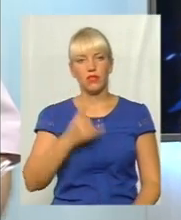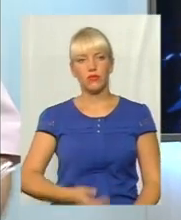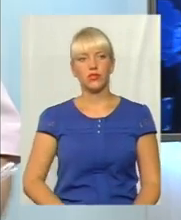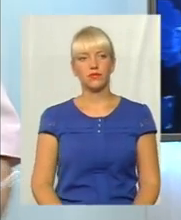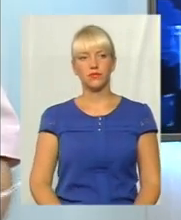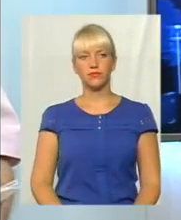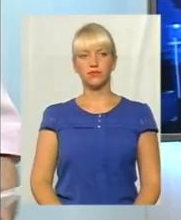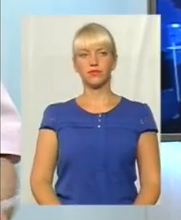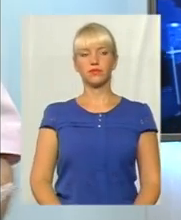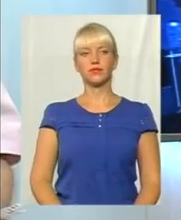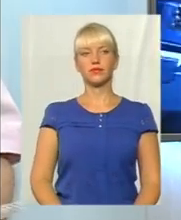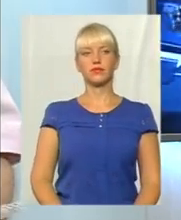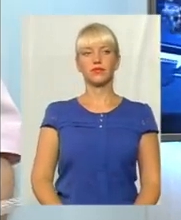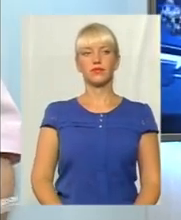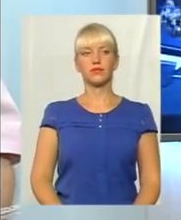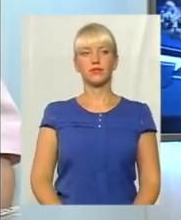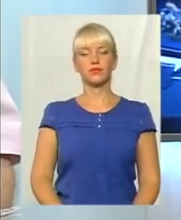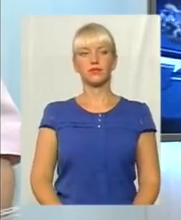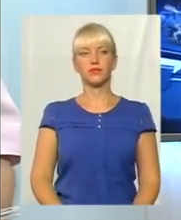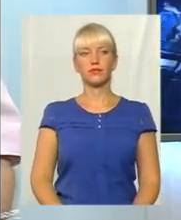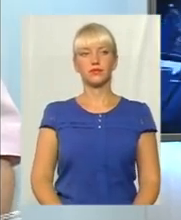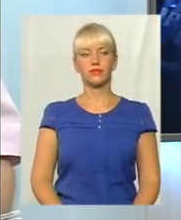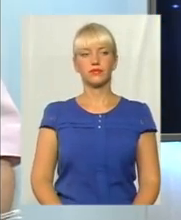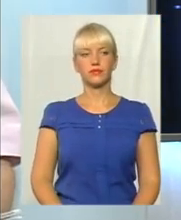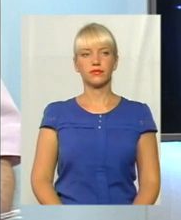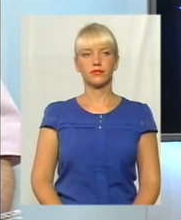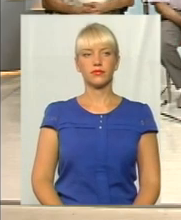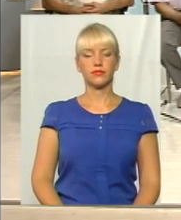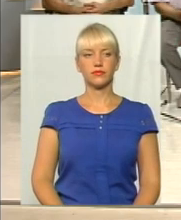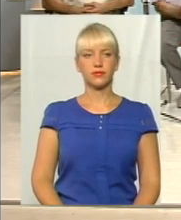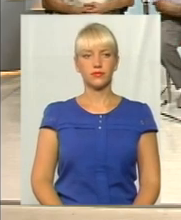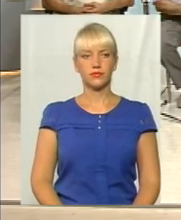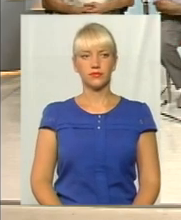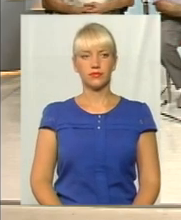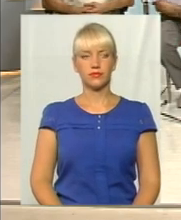'язку глядач. Давайте послухаємо. Яке питання у нього? Добрий вечір.